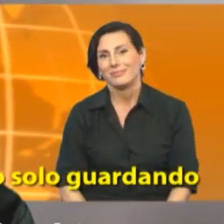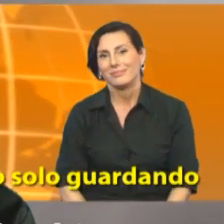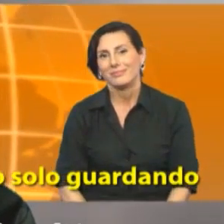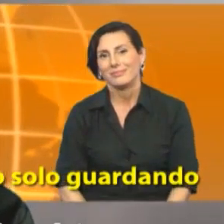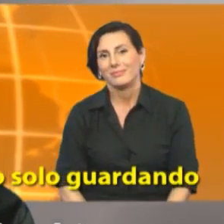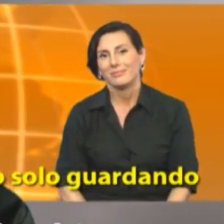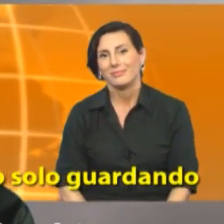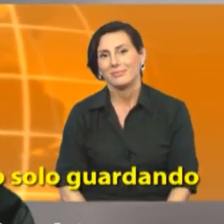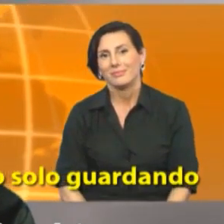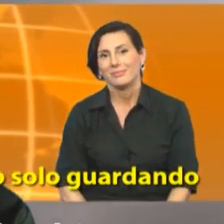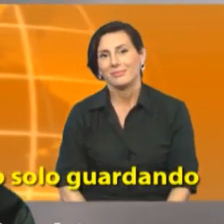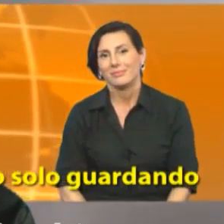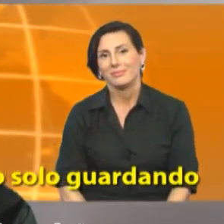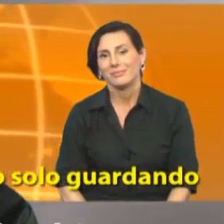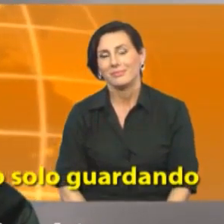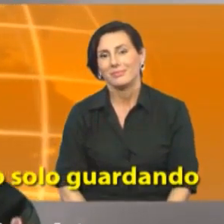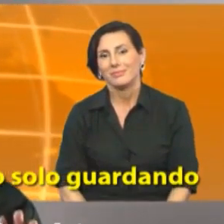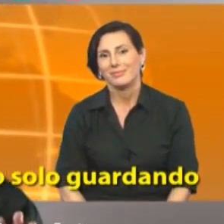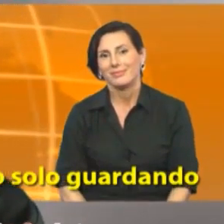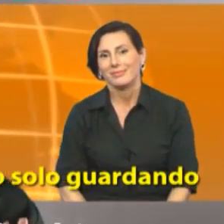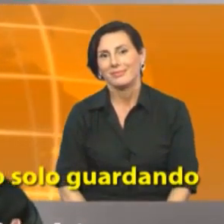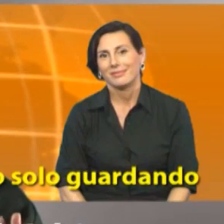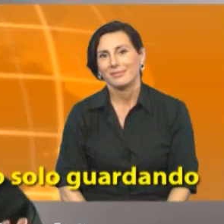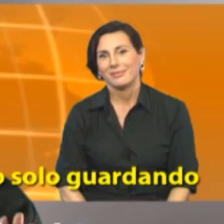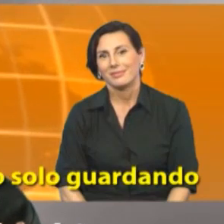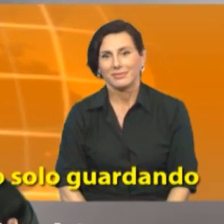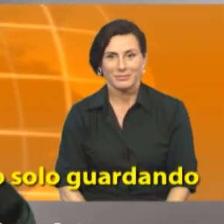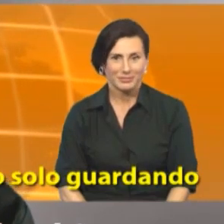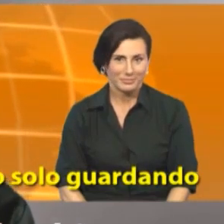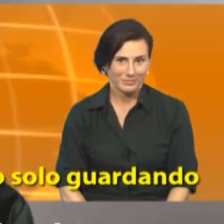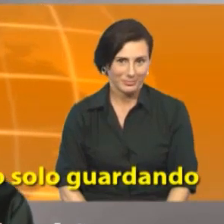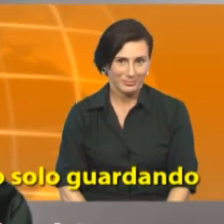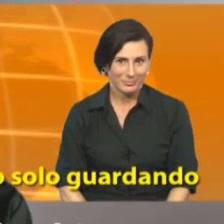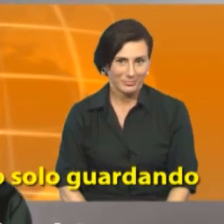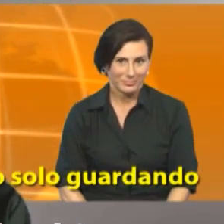I'm just looking I'm just looking